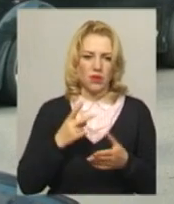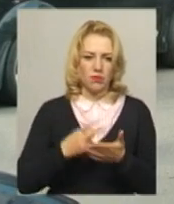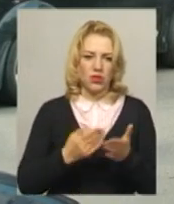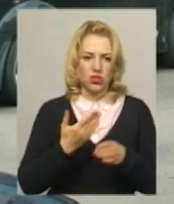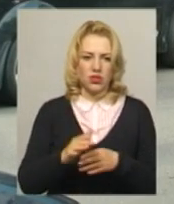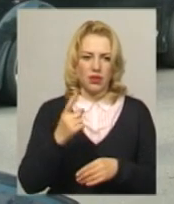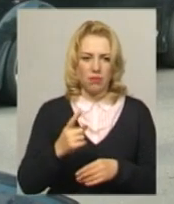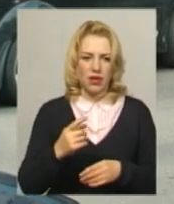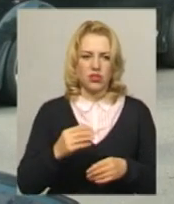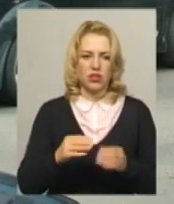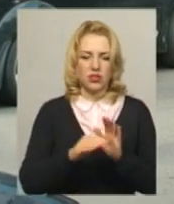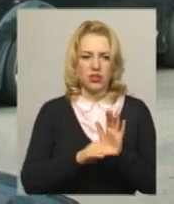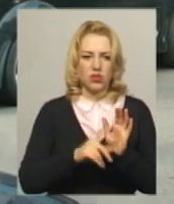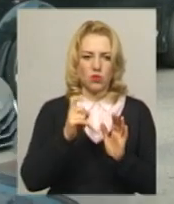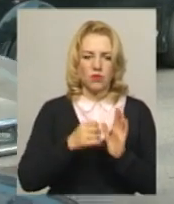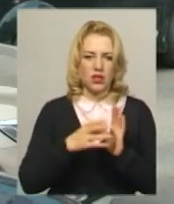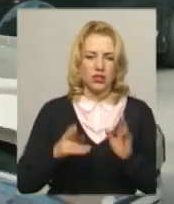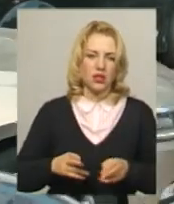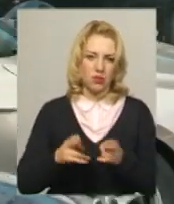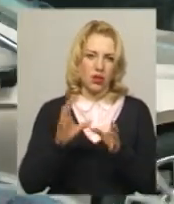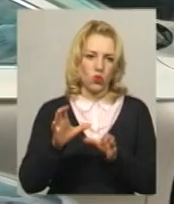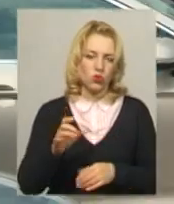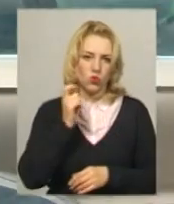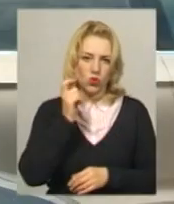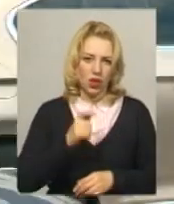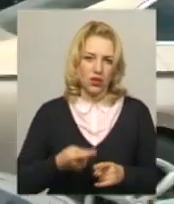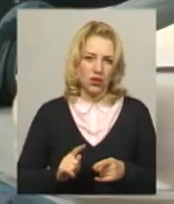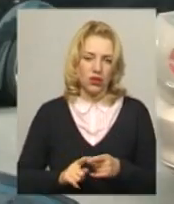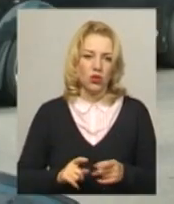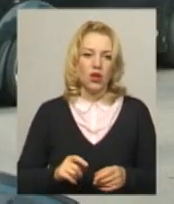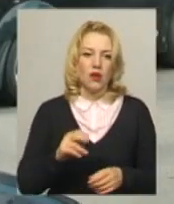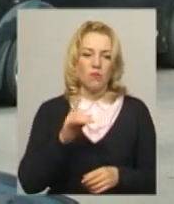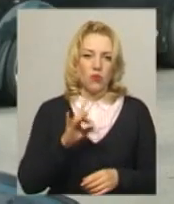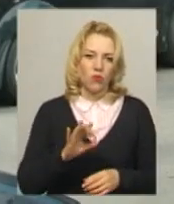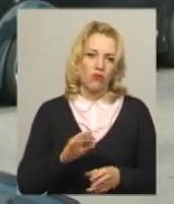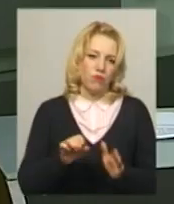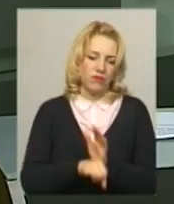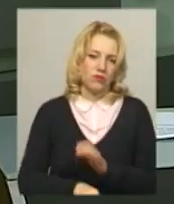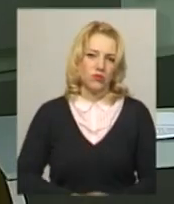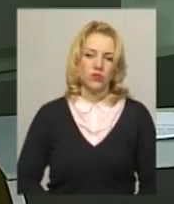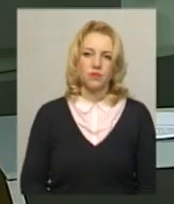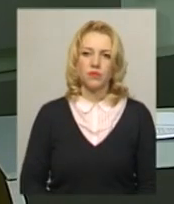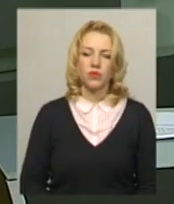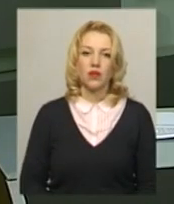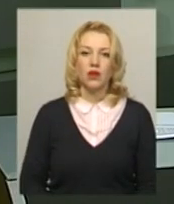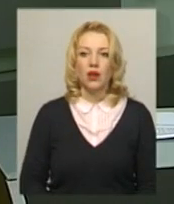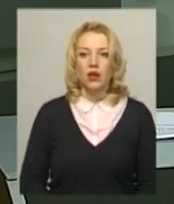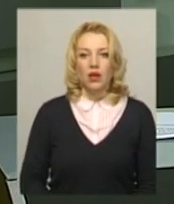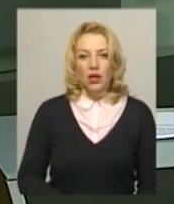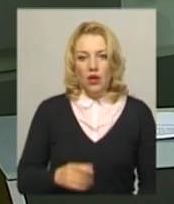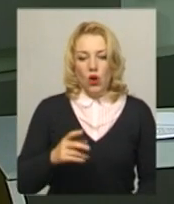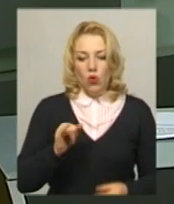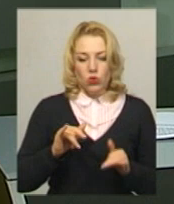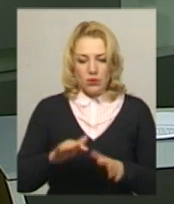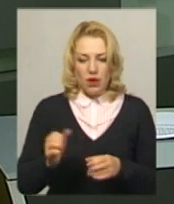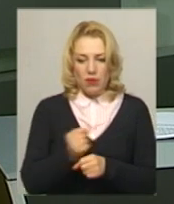частиною 1 статті 115 Кримінального кодексу України, а саме вчинені умисного вбивства. У справі побиття двох